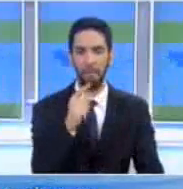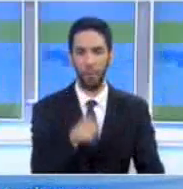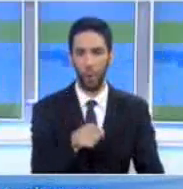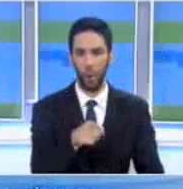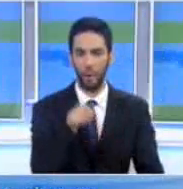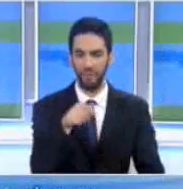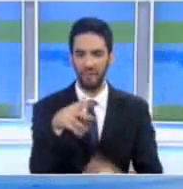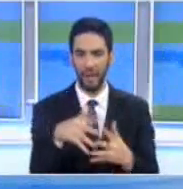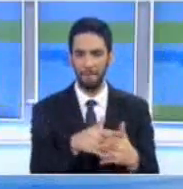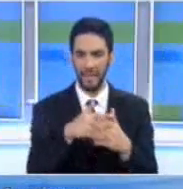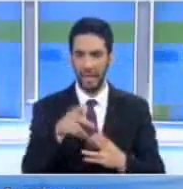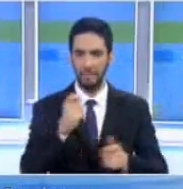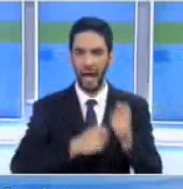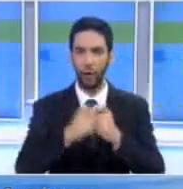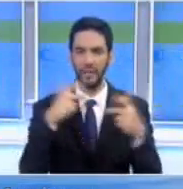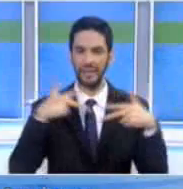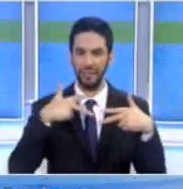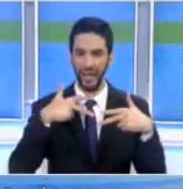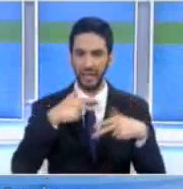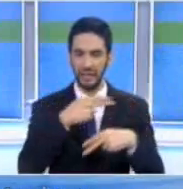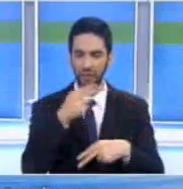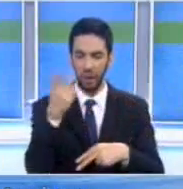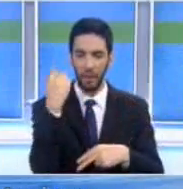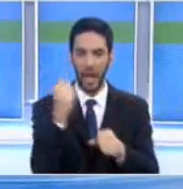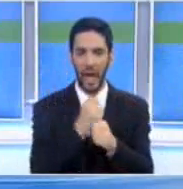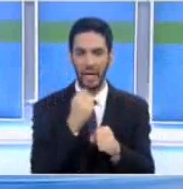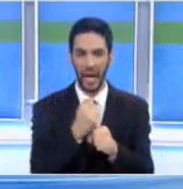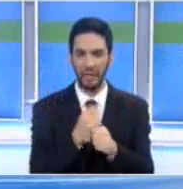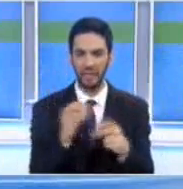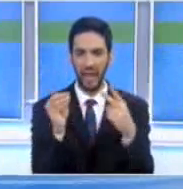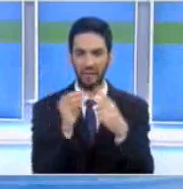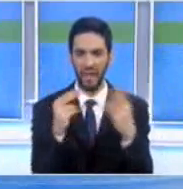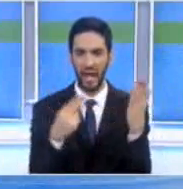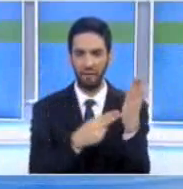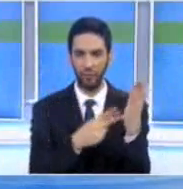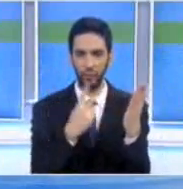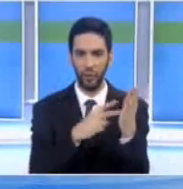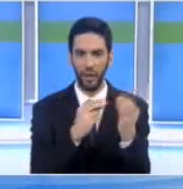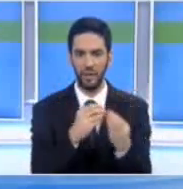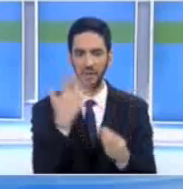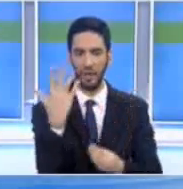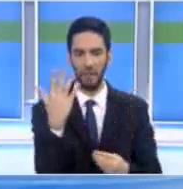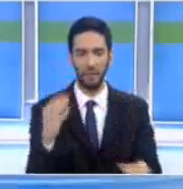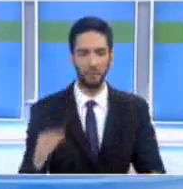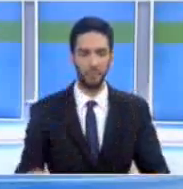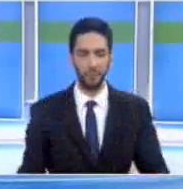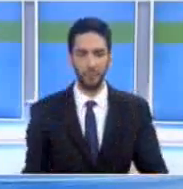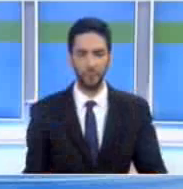επίσης ότι τα εν λόγω μηχανήματα τα αγόρασε αρχιλημένων από τους αχθοφόρους στις 7 Αυγούστου του 2015